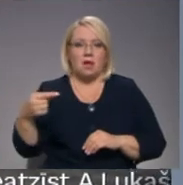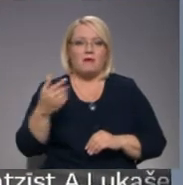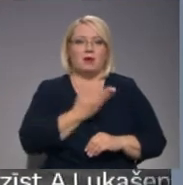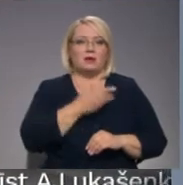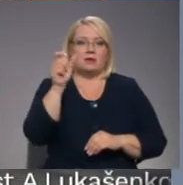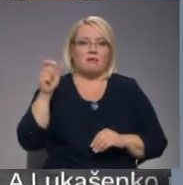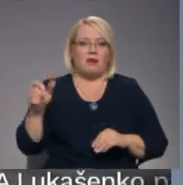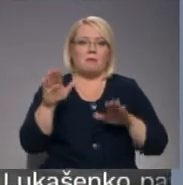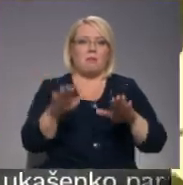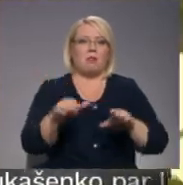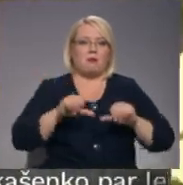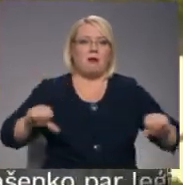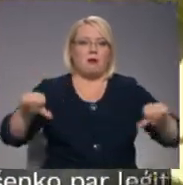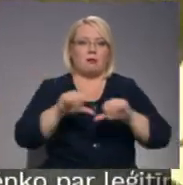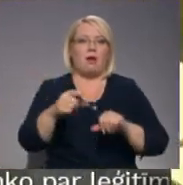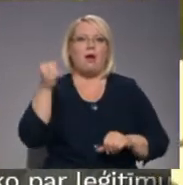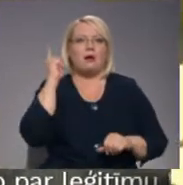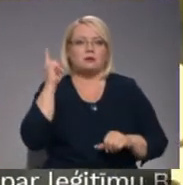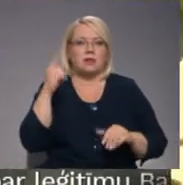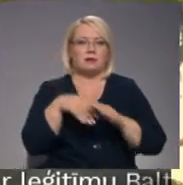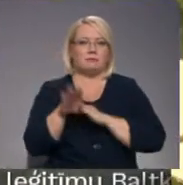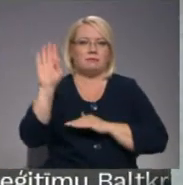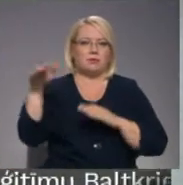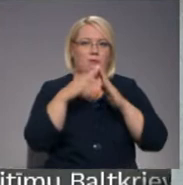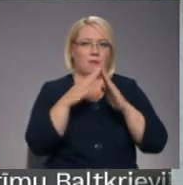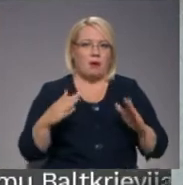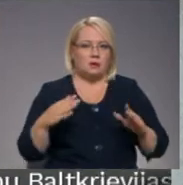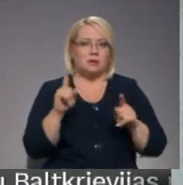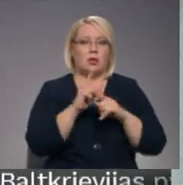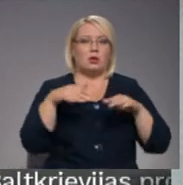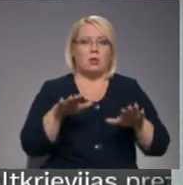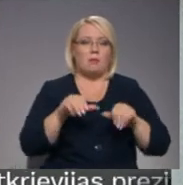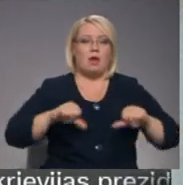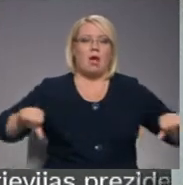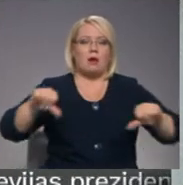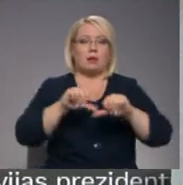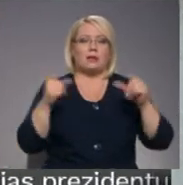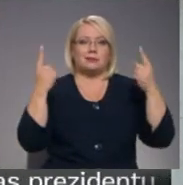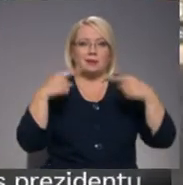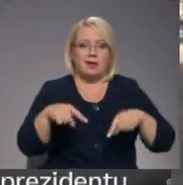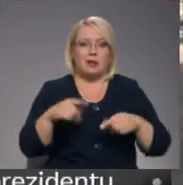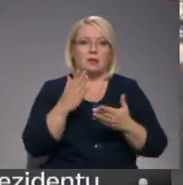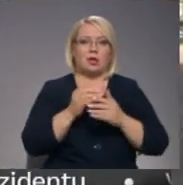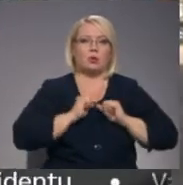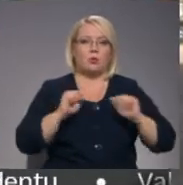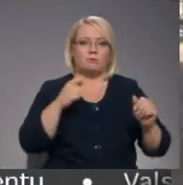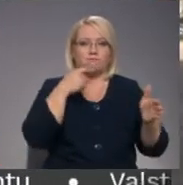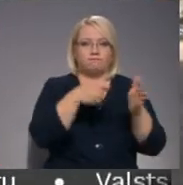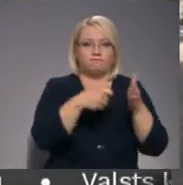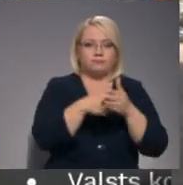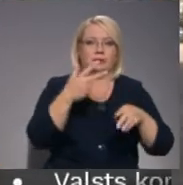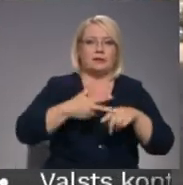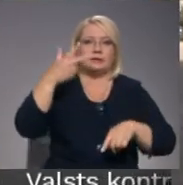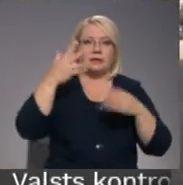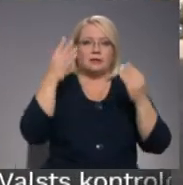ievietot karantīnā, respektīvi liedzot viņiem iespēja atstāt telpes. Tāpat nolemts, ka karantīnas laikā šiem cilvēkiem tiek nodrošināt ēdināšanu trīs reizes